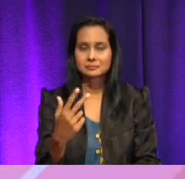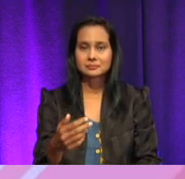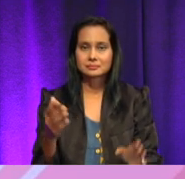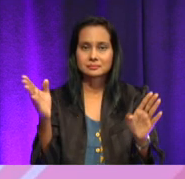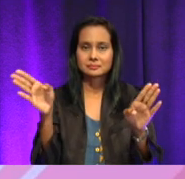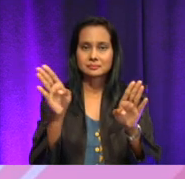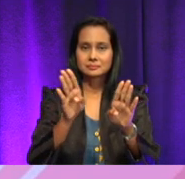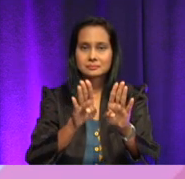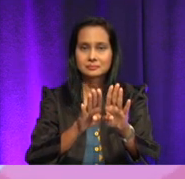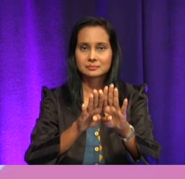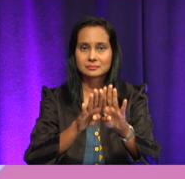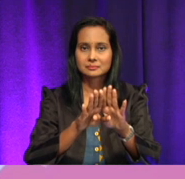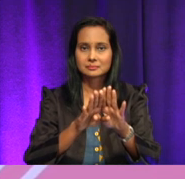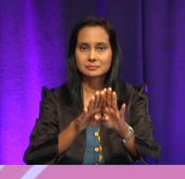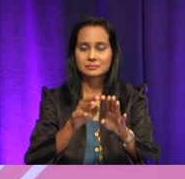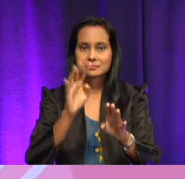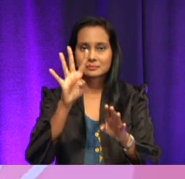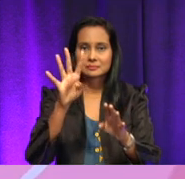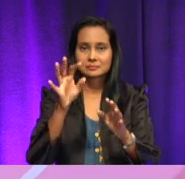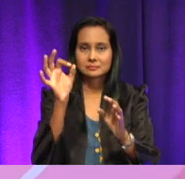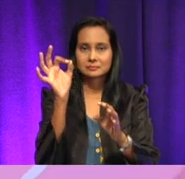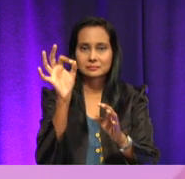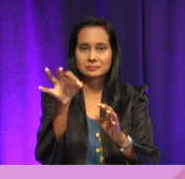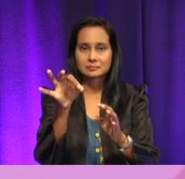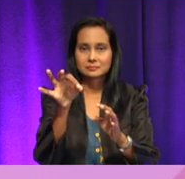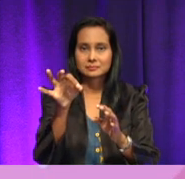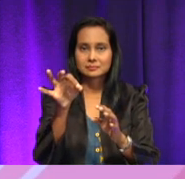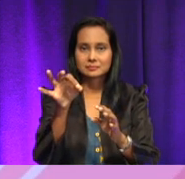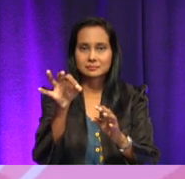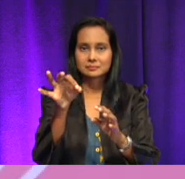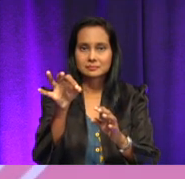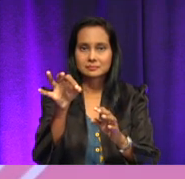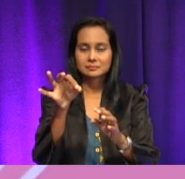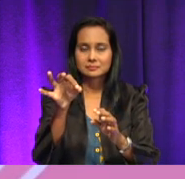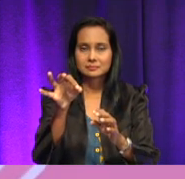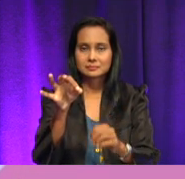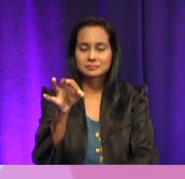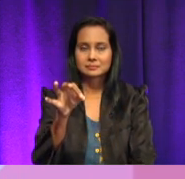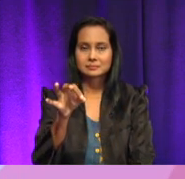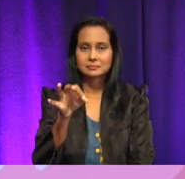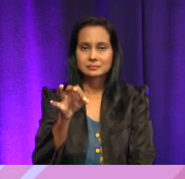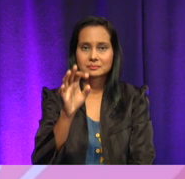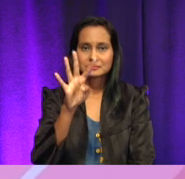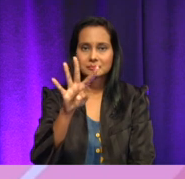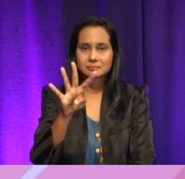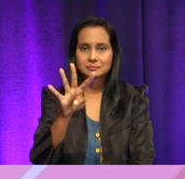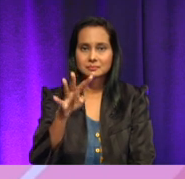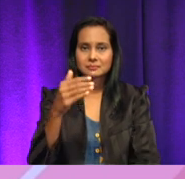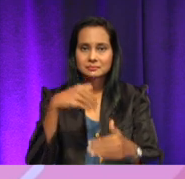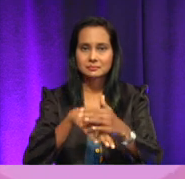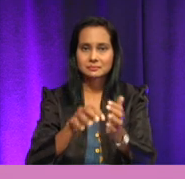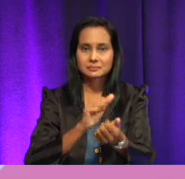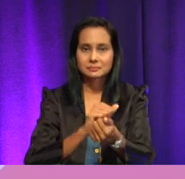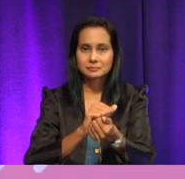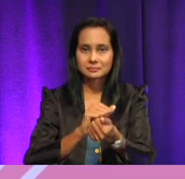bila masukkan token. Keempat, masukkan sabun atau pelembut kain. Kelima,